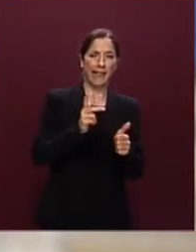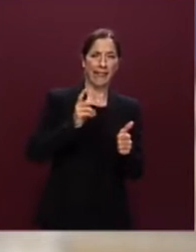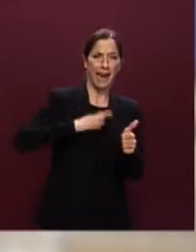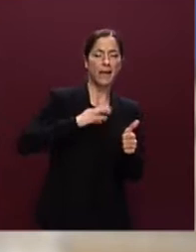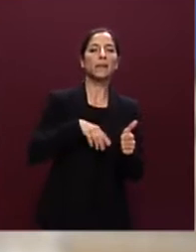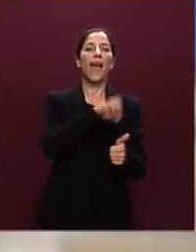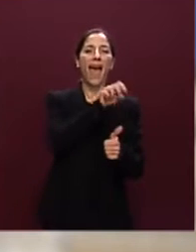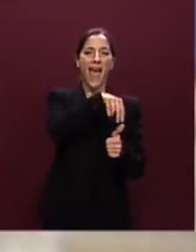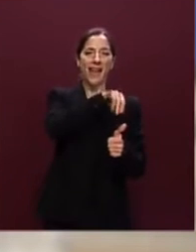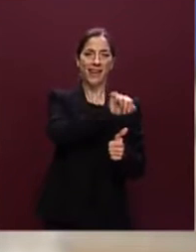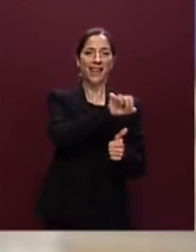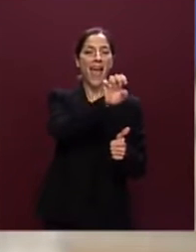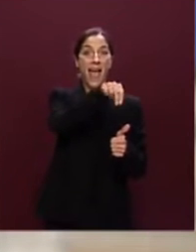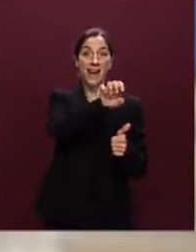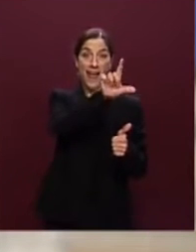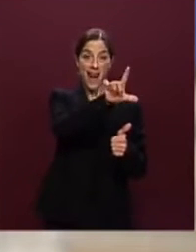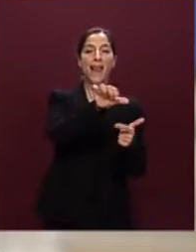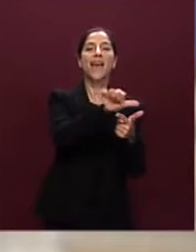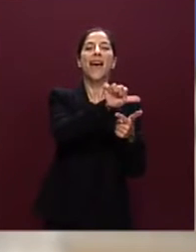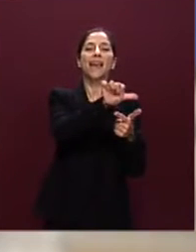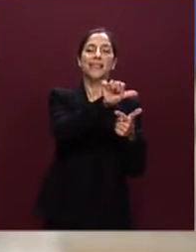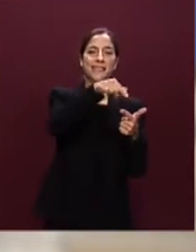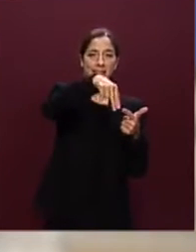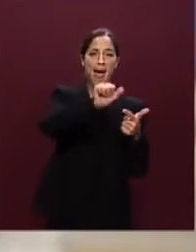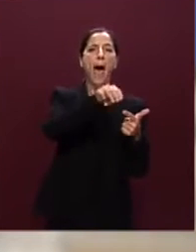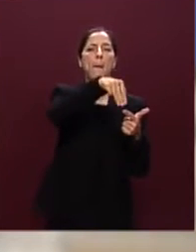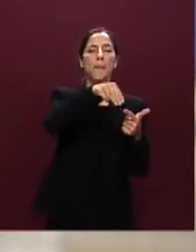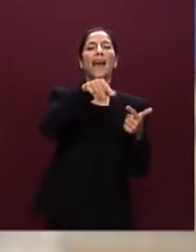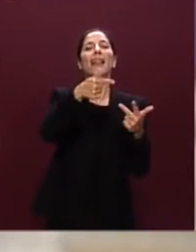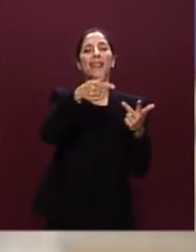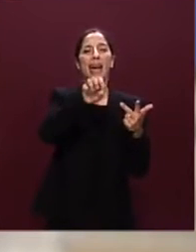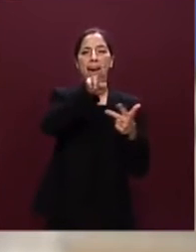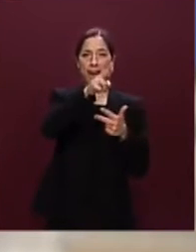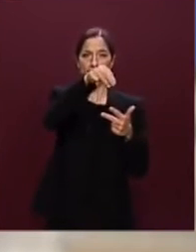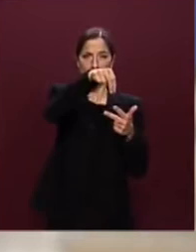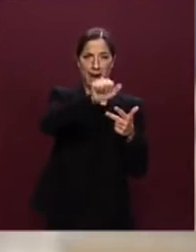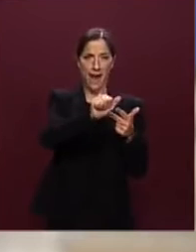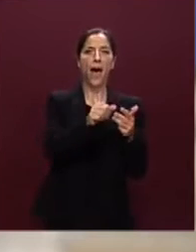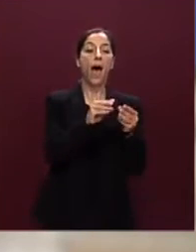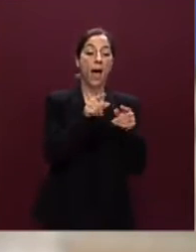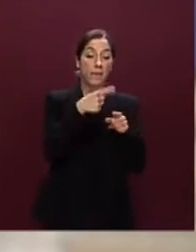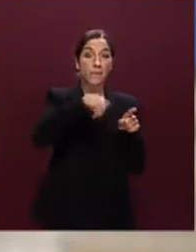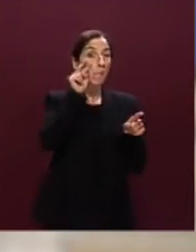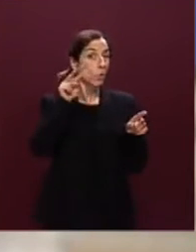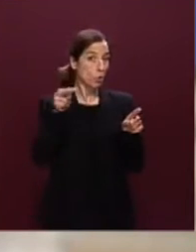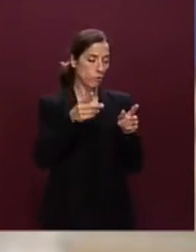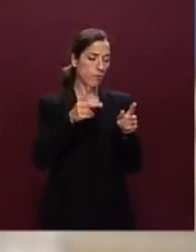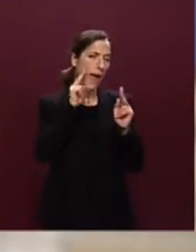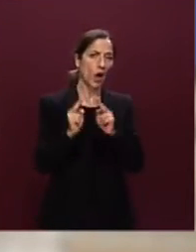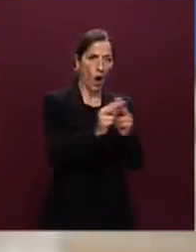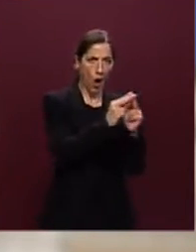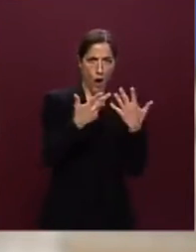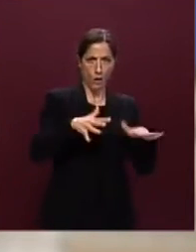Eni Snam Eterna per recuperare le risorse che dal punto di vista infrastrutturale possono implementare e